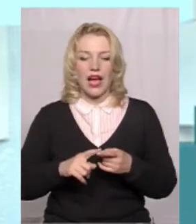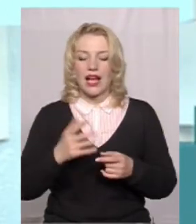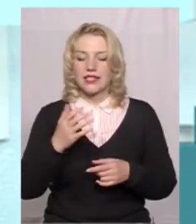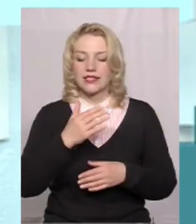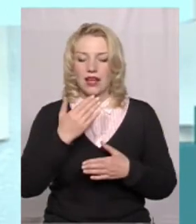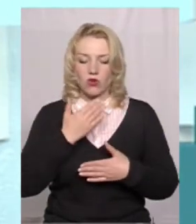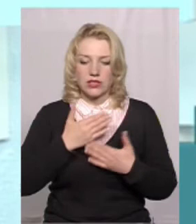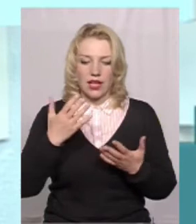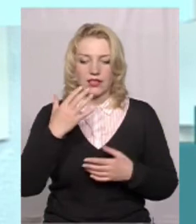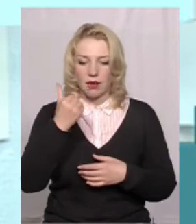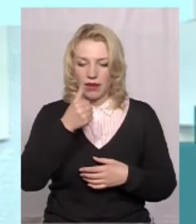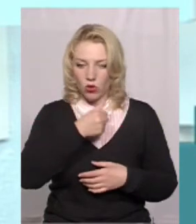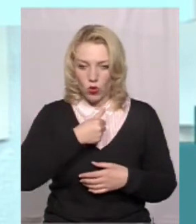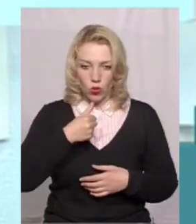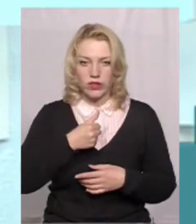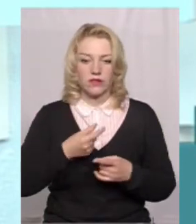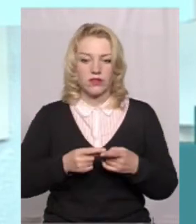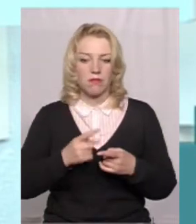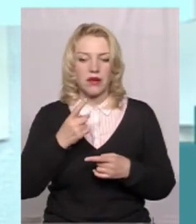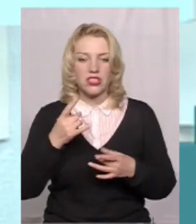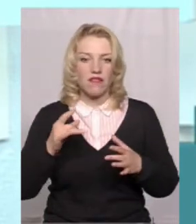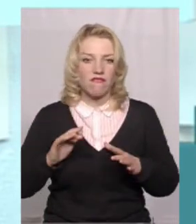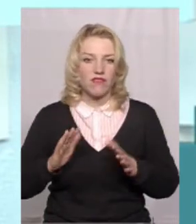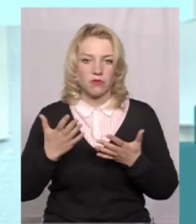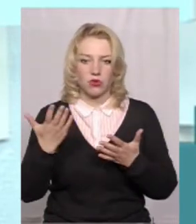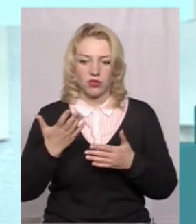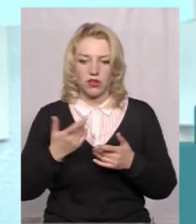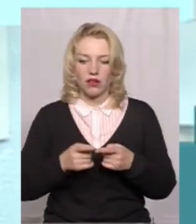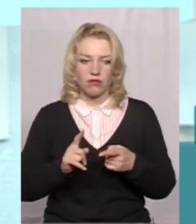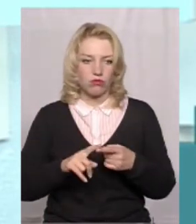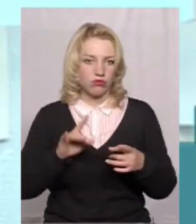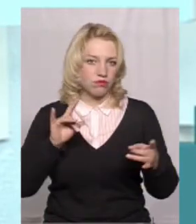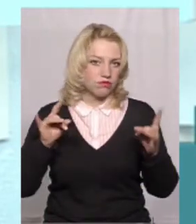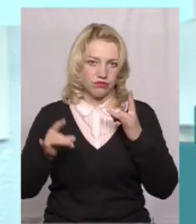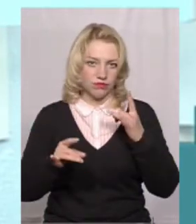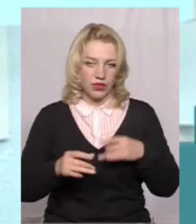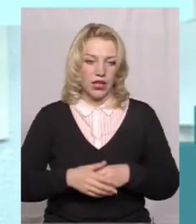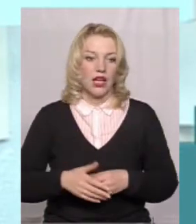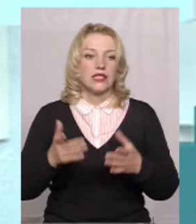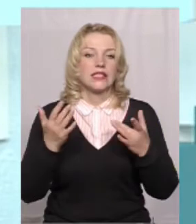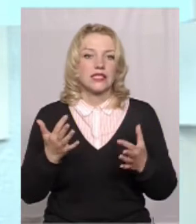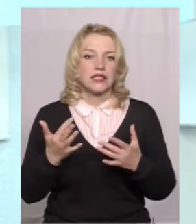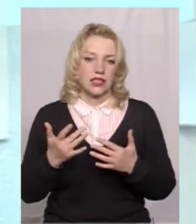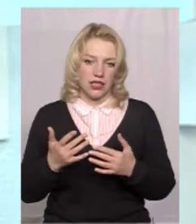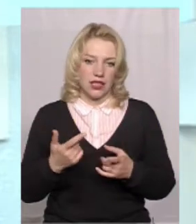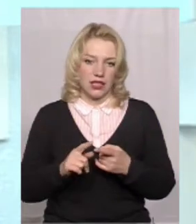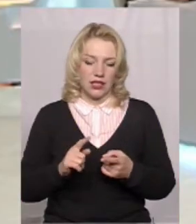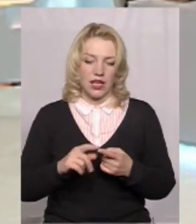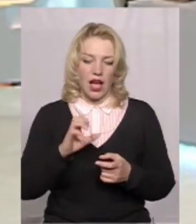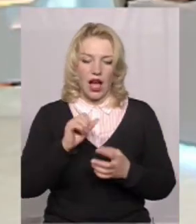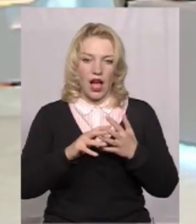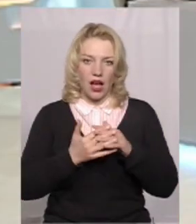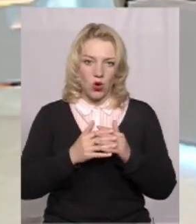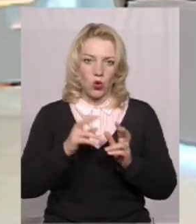випадків, такий масовий, який дістав такого розвитку. А скільки агропідприємств